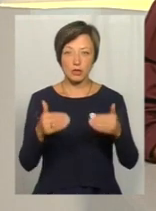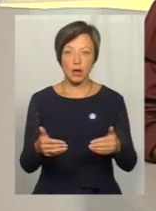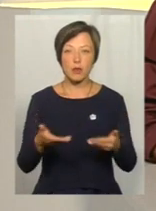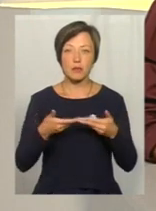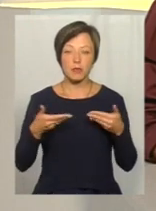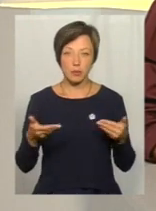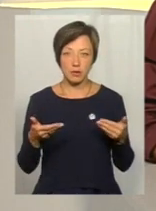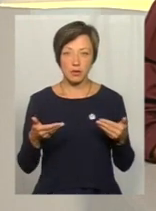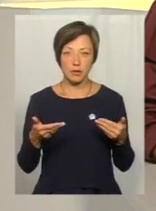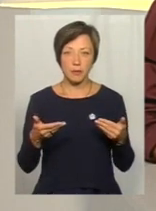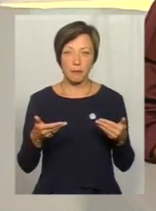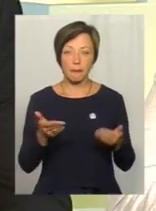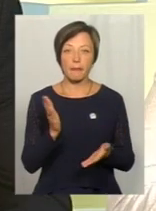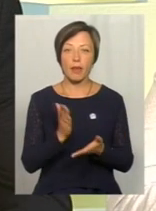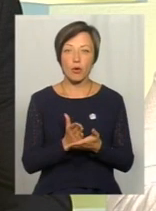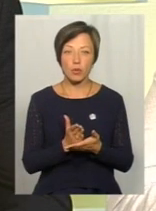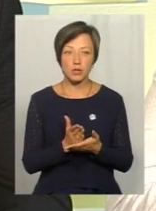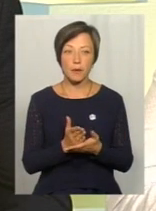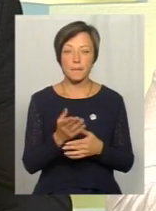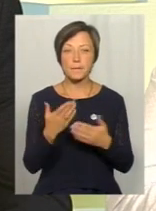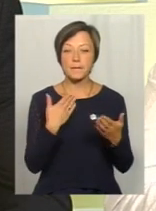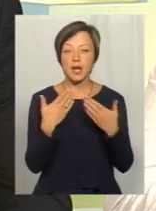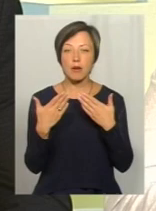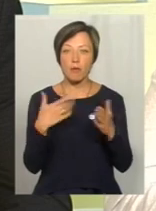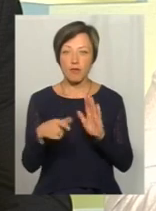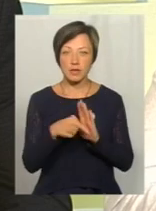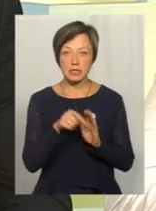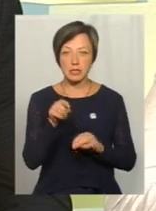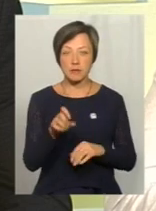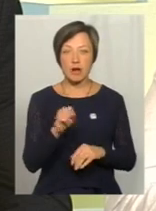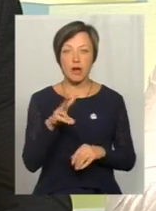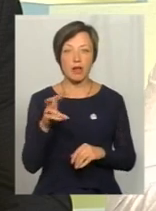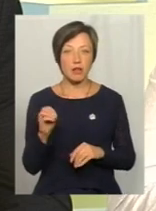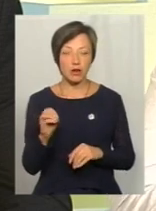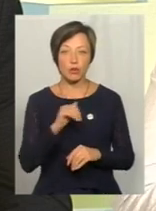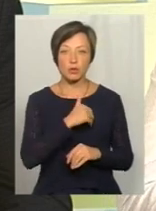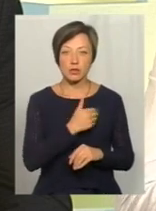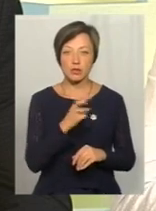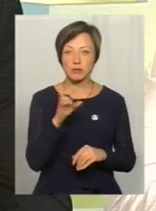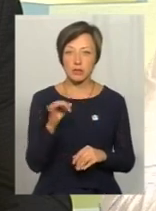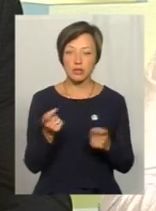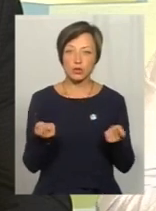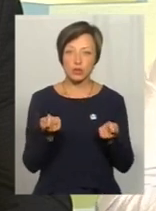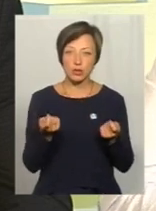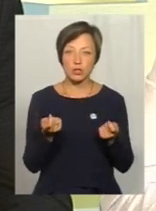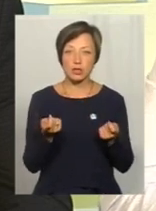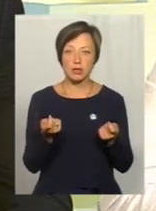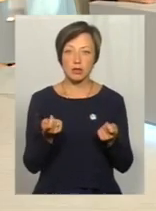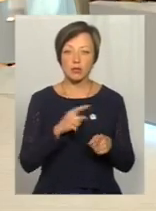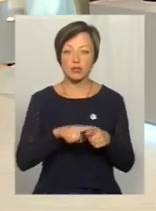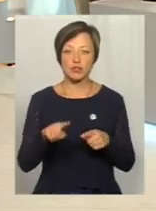знаходимося в перемовинах з ними, але ж таки, ну, хотілося б трошки якось його